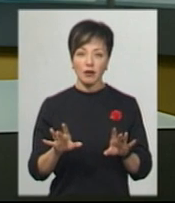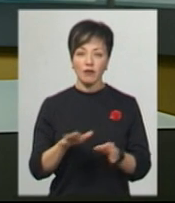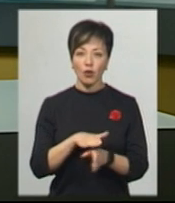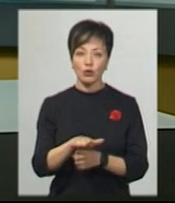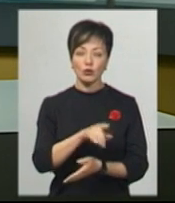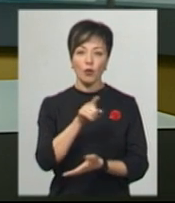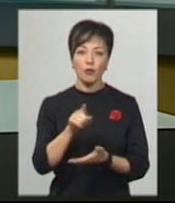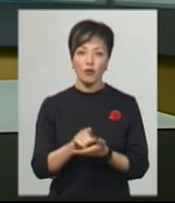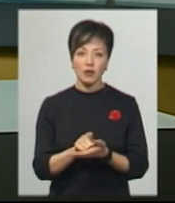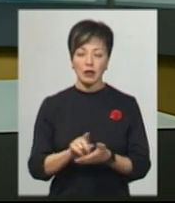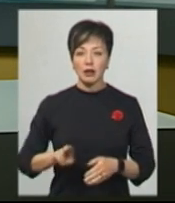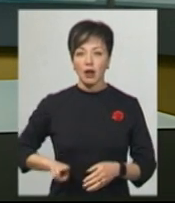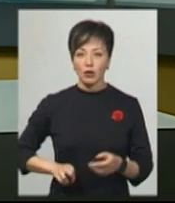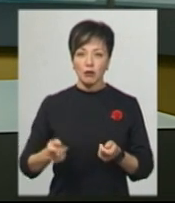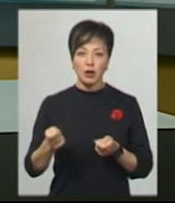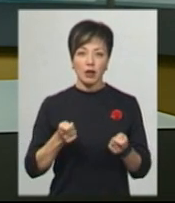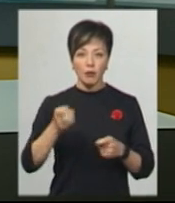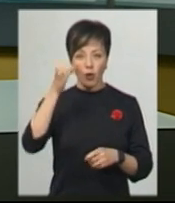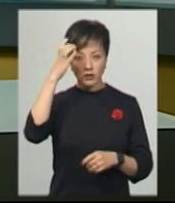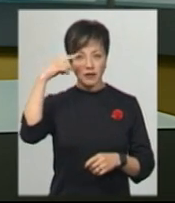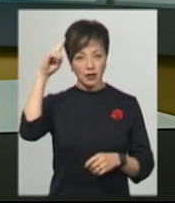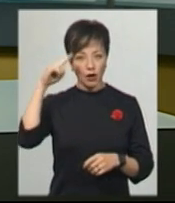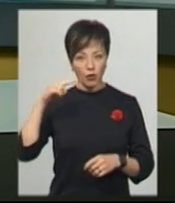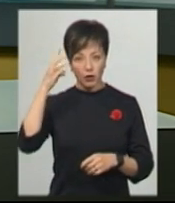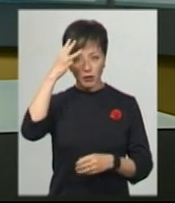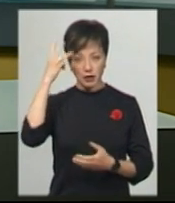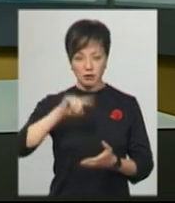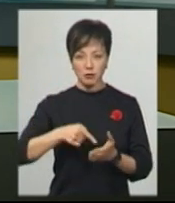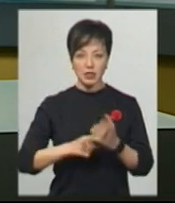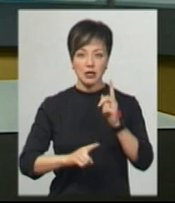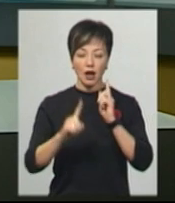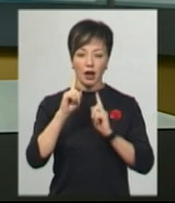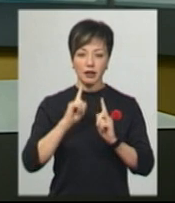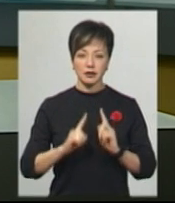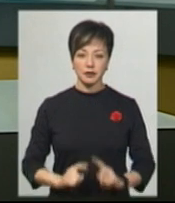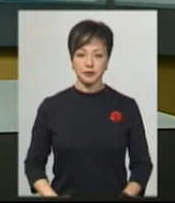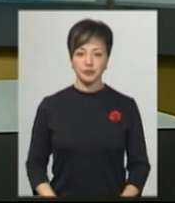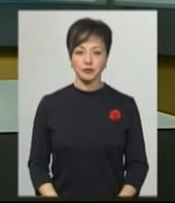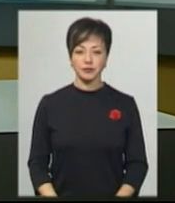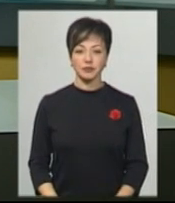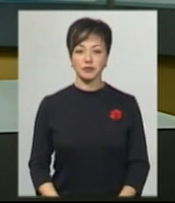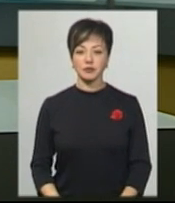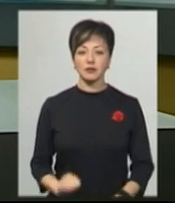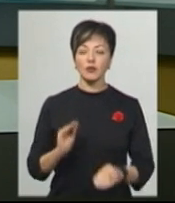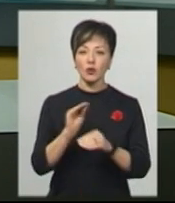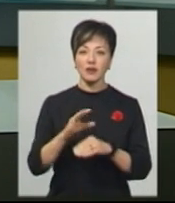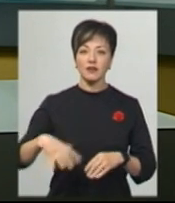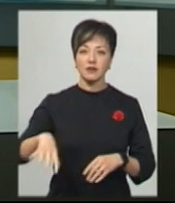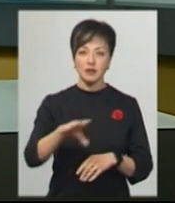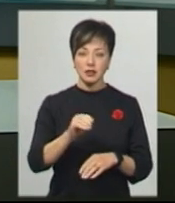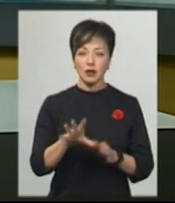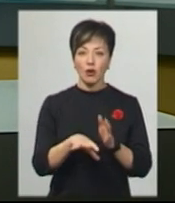виконувачка обов'язків директора Департаменту освіти та науки Хмельницької міськради Надія Балабуст. Додає, усі вони